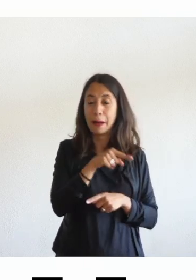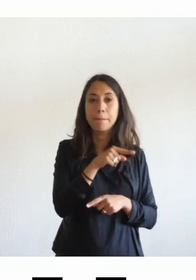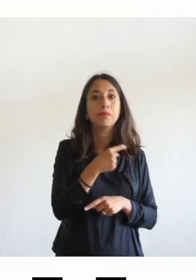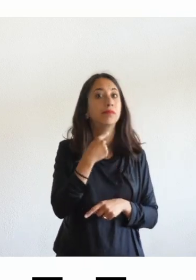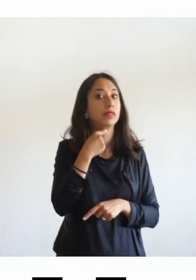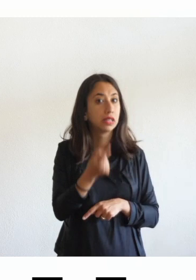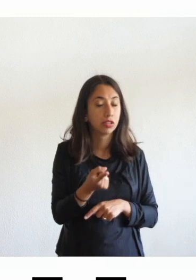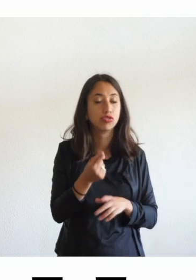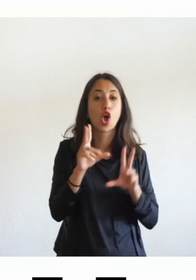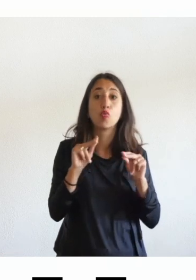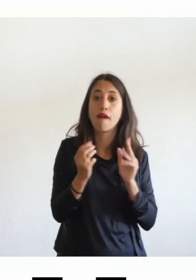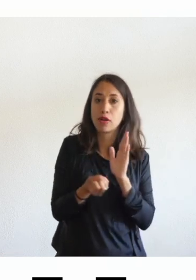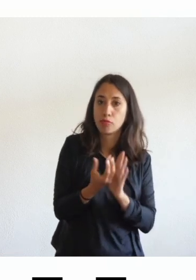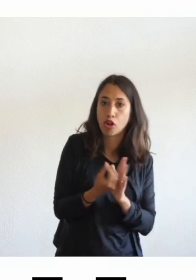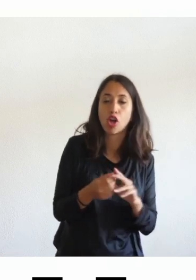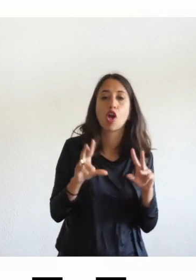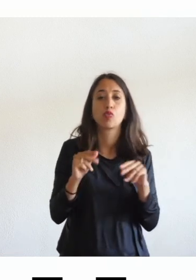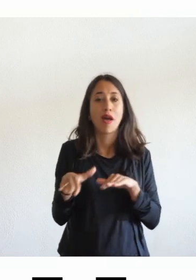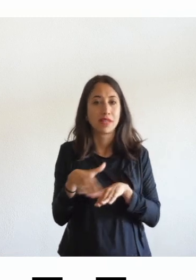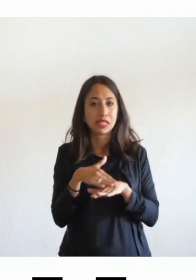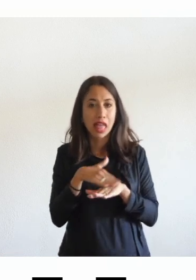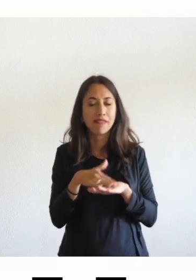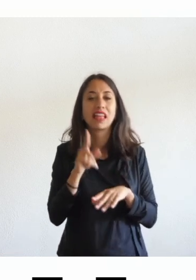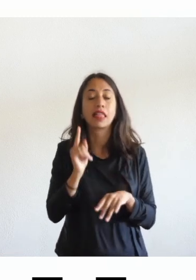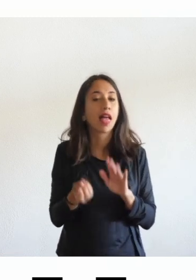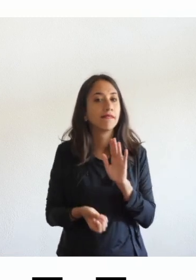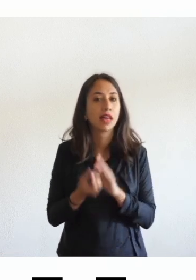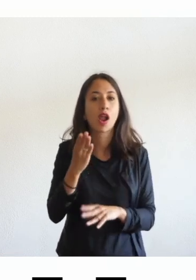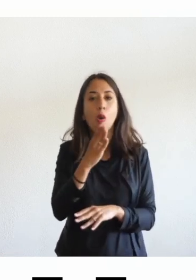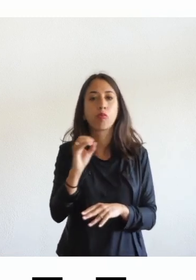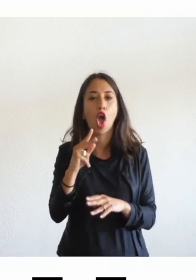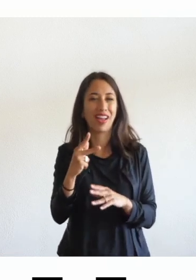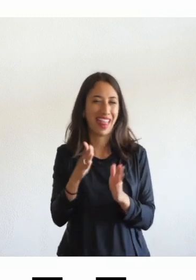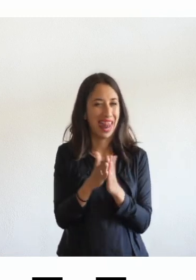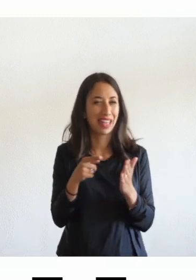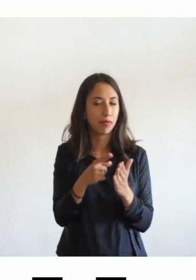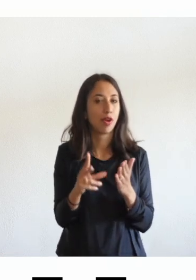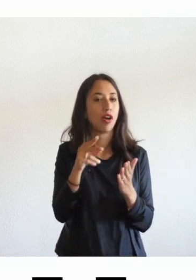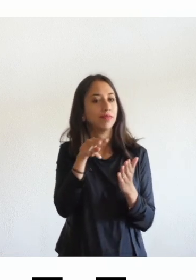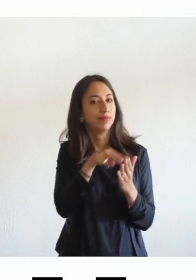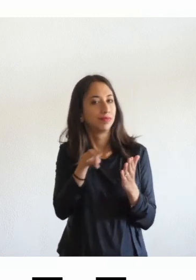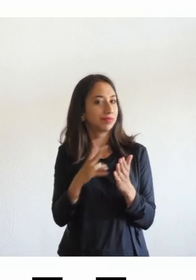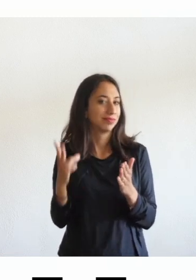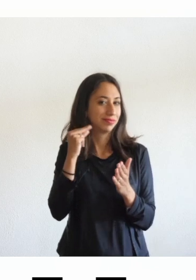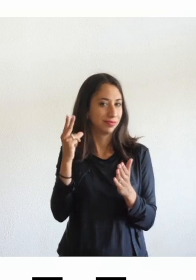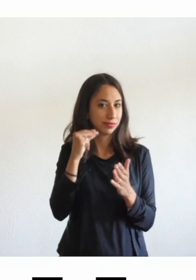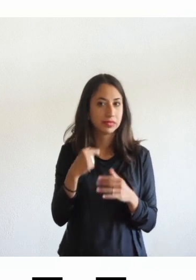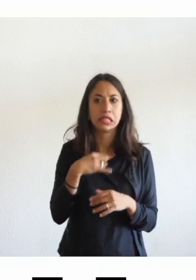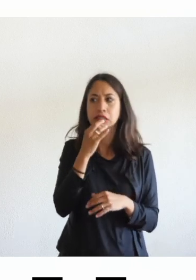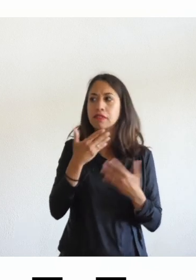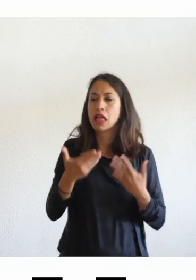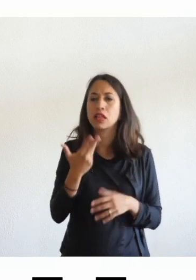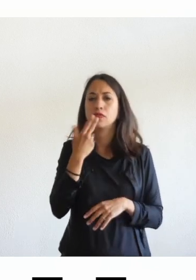servizi questi ebook ebook reader tu come la vedi diciamo tutte queste aziende che